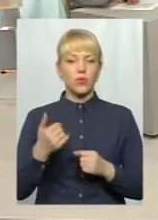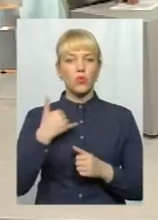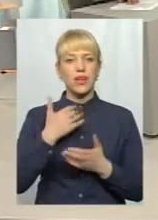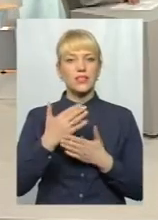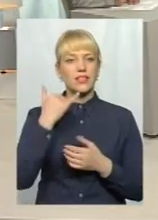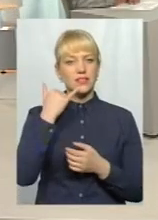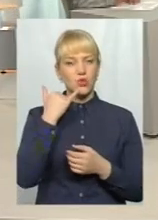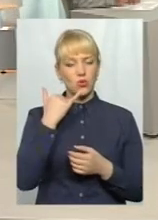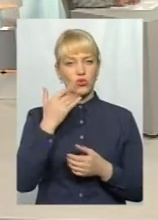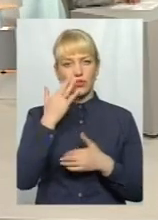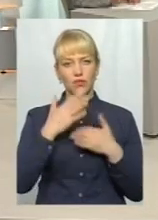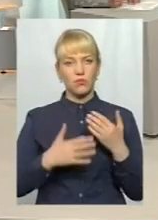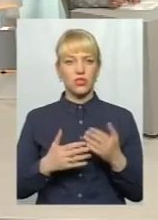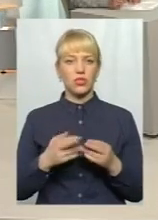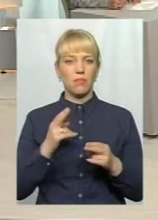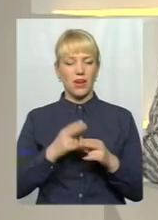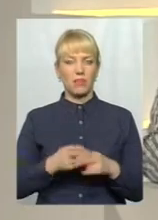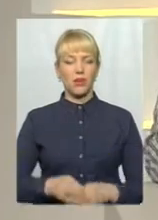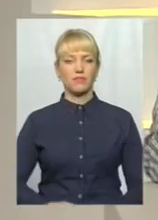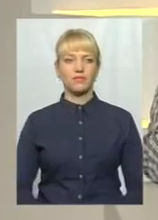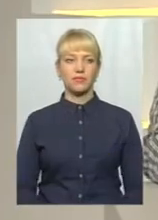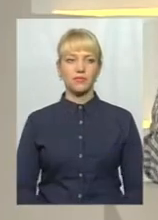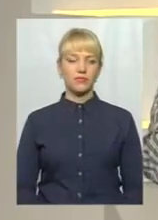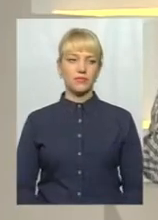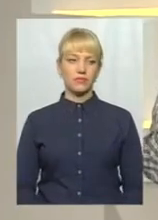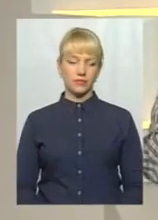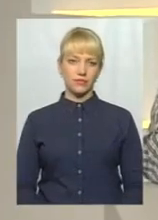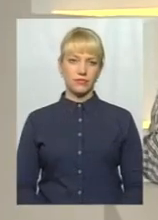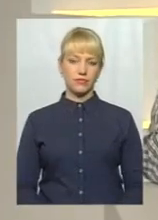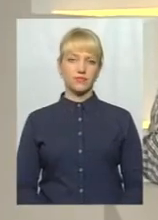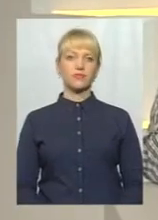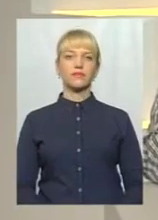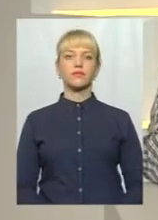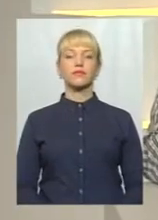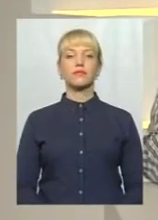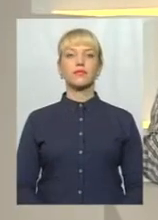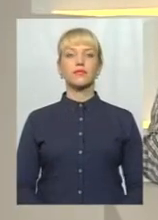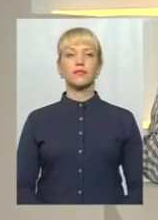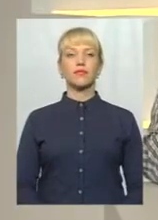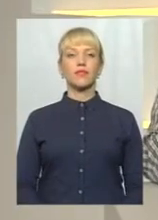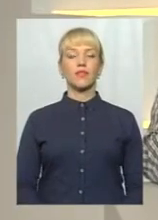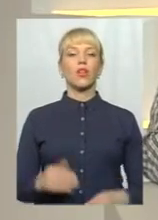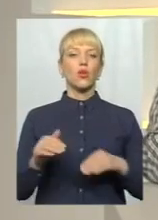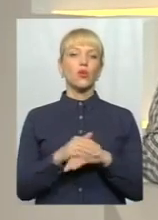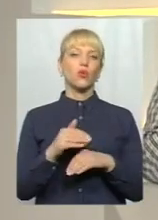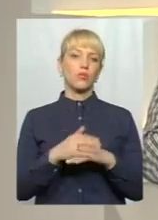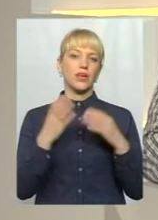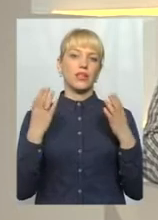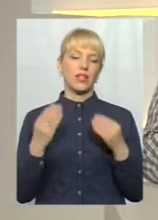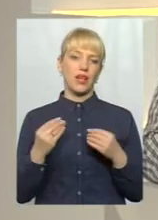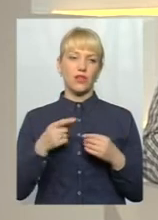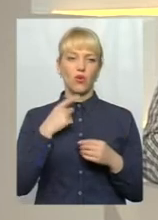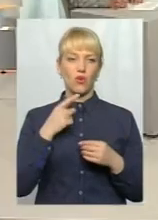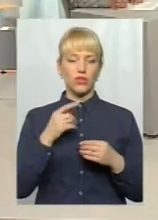дзвіночок і продовжимо про технічну воду говорити. Доброго вечора. Добрий день. Добрий вечір, кажіть в